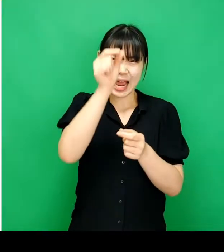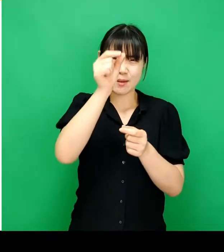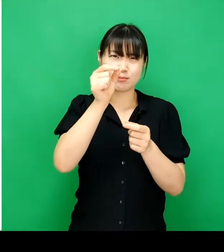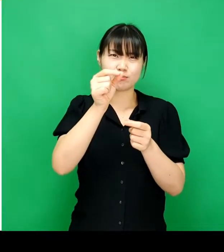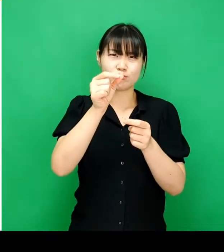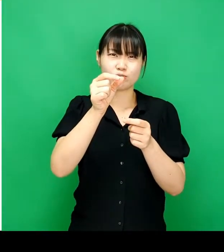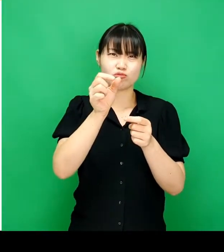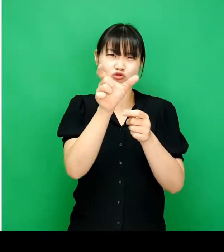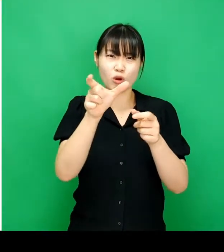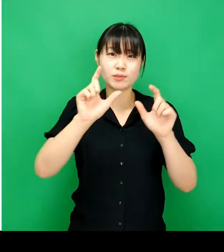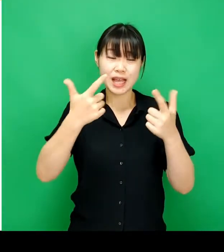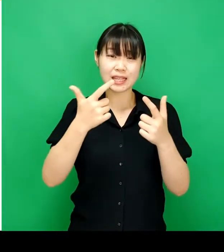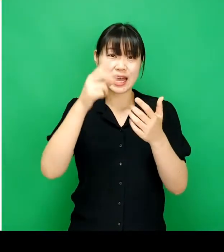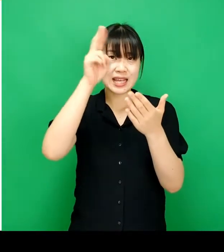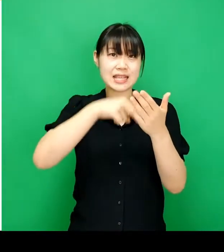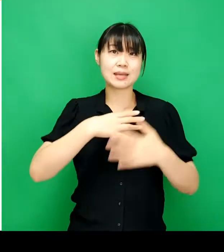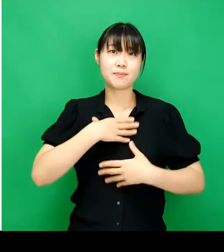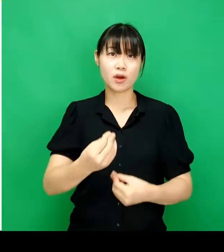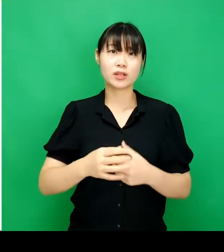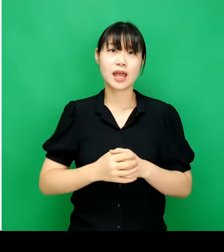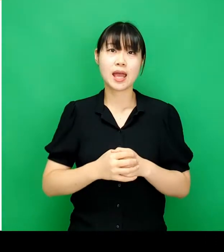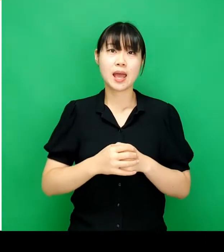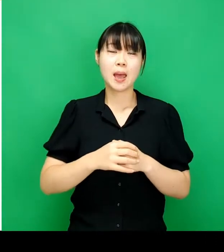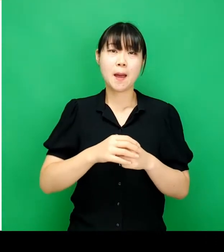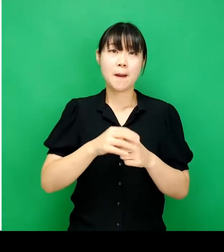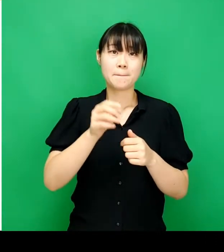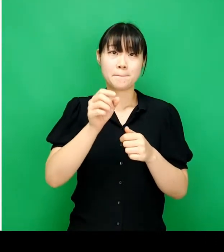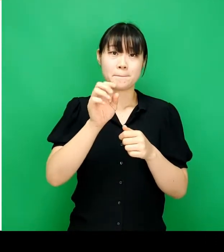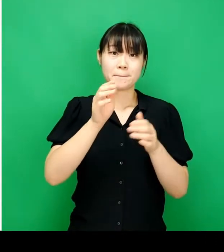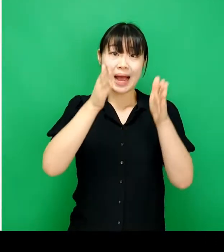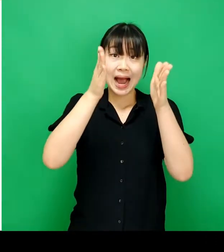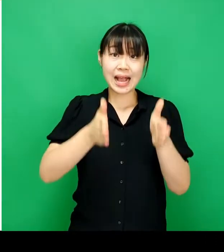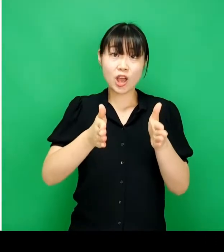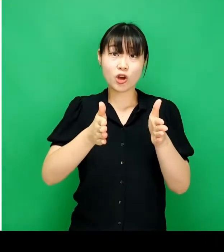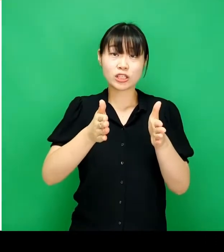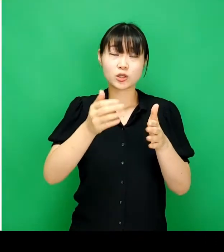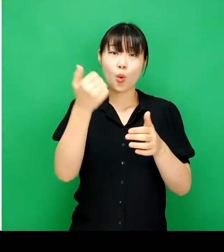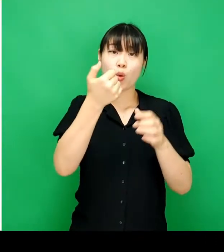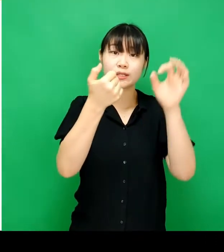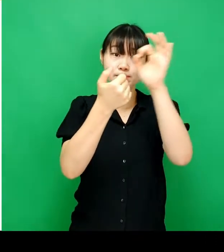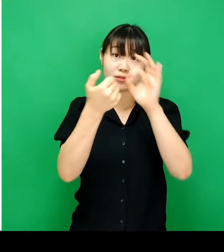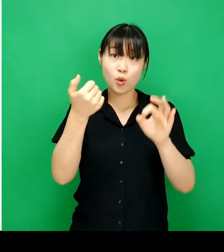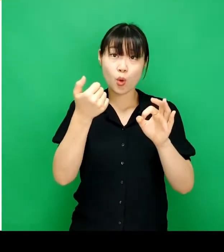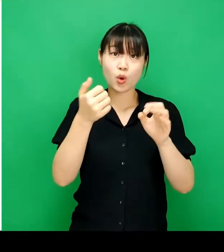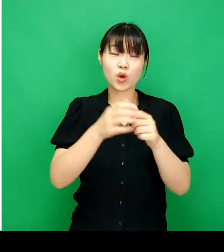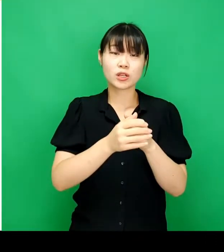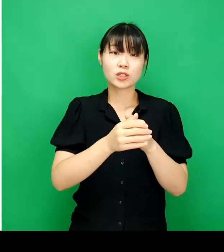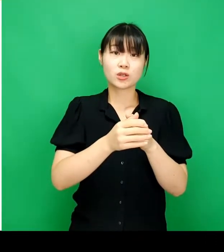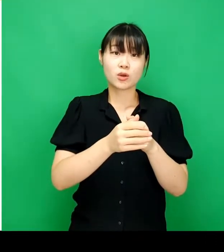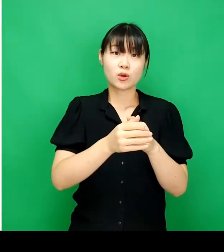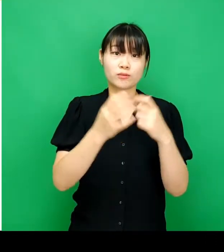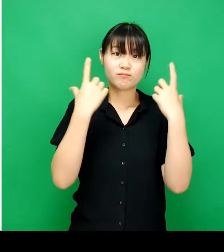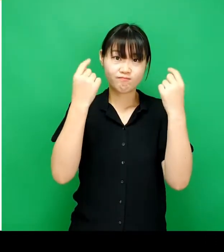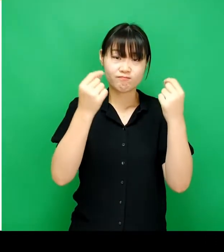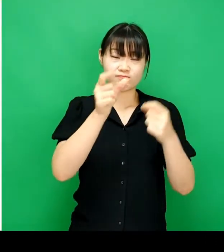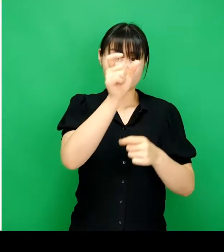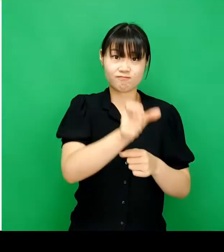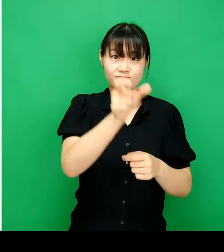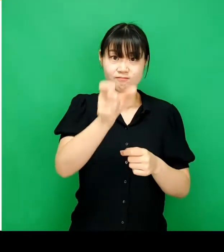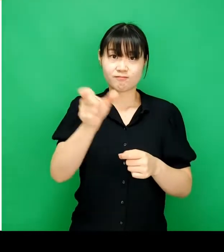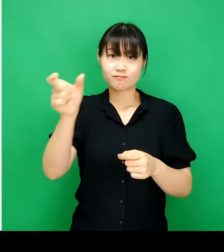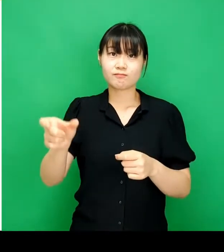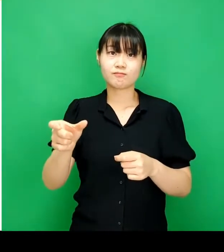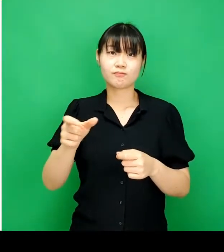너무 두껍지도 않아야 읽기 편합니다. 막대의 간격은 막대 두께의 50% 정도로 일정한 배치가